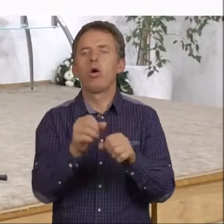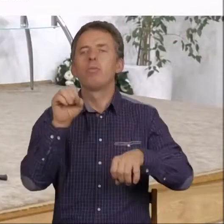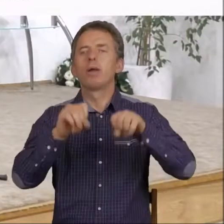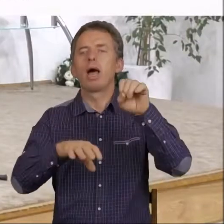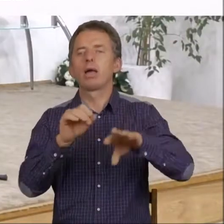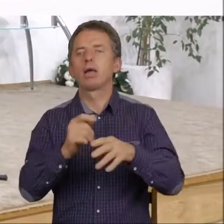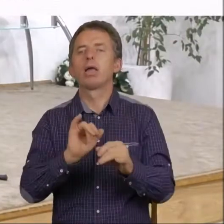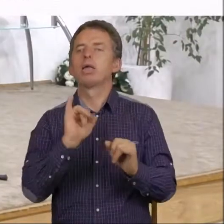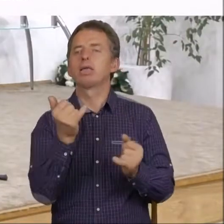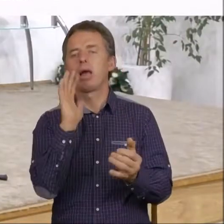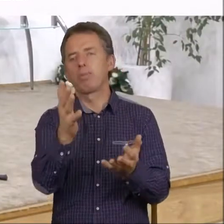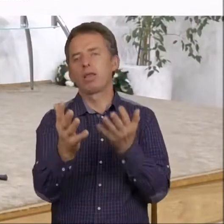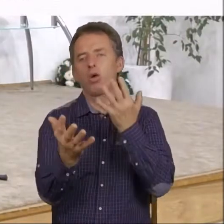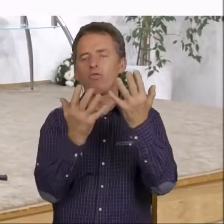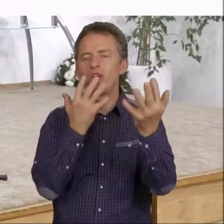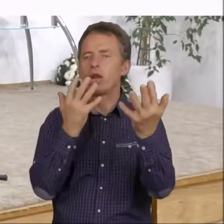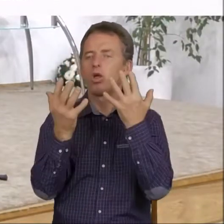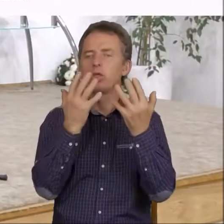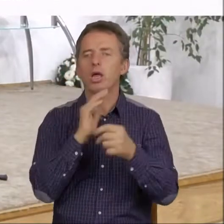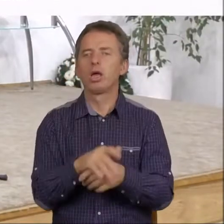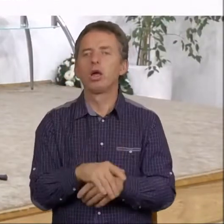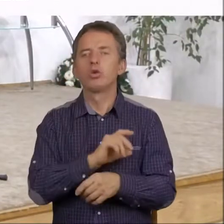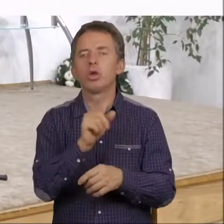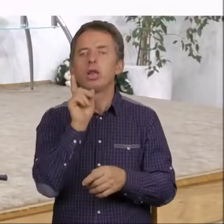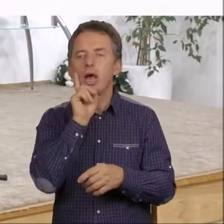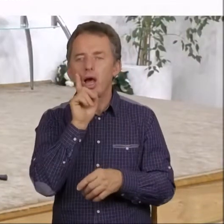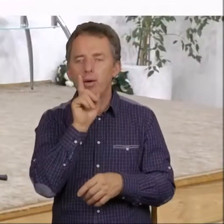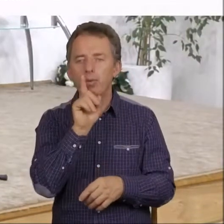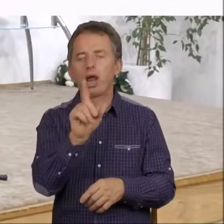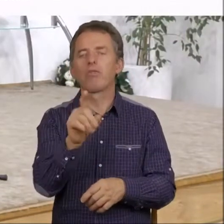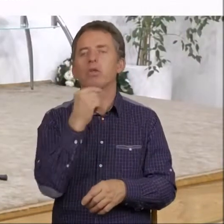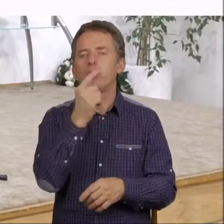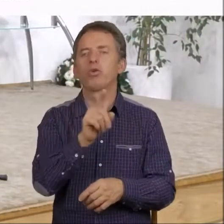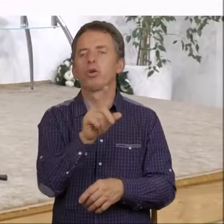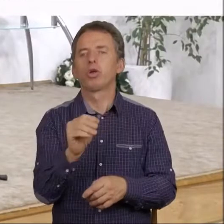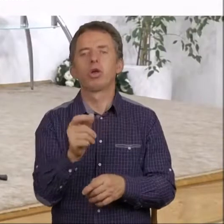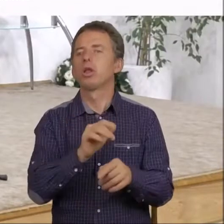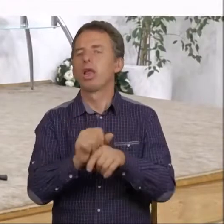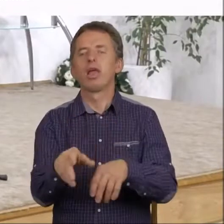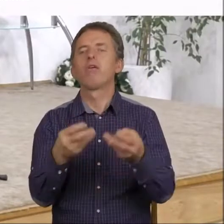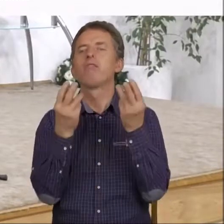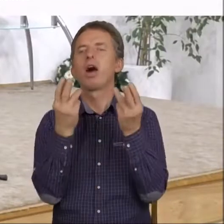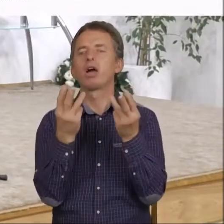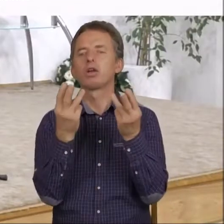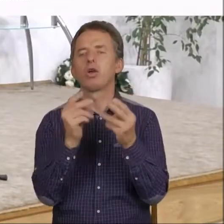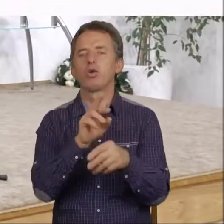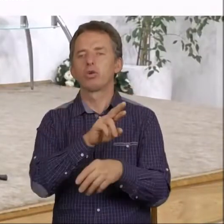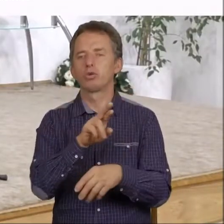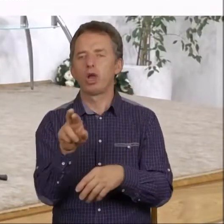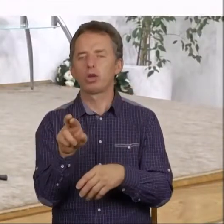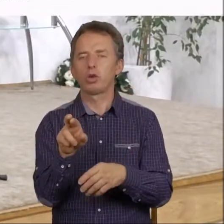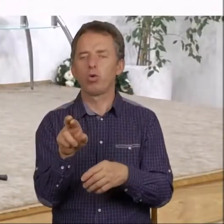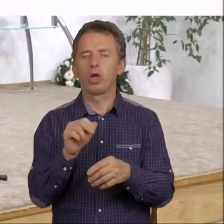Jak one będą wyglądały? Przy czym od razu powiem, proszę Państwa, że nie jest najważniejszą rzeczą